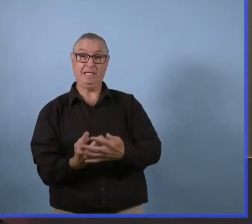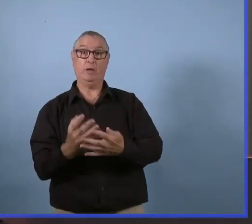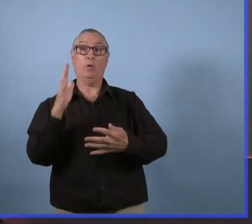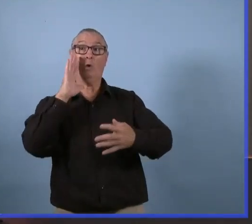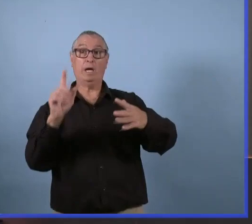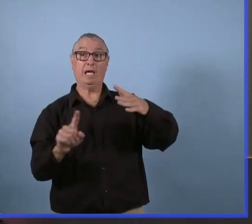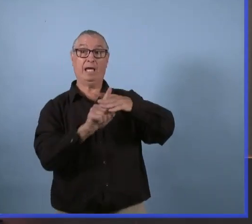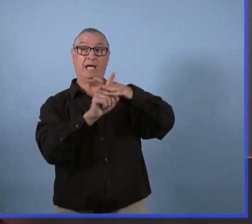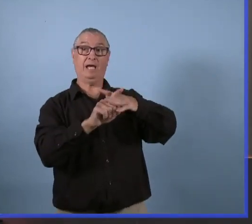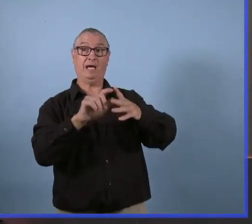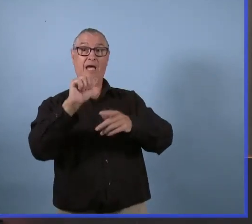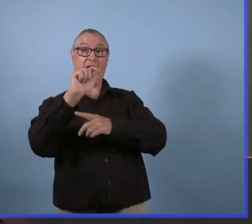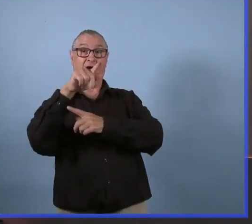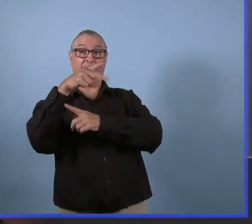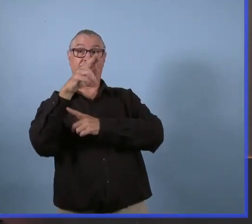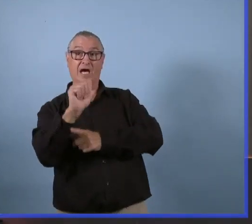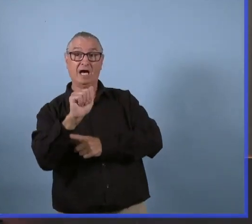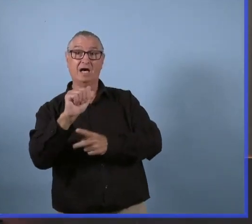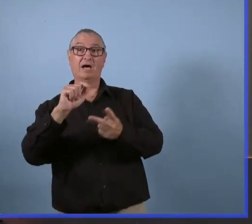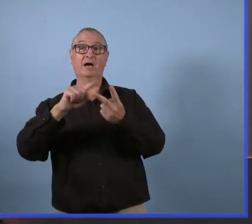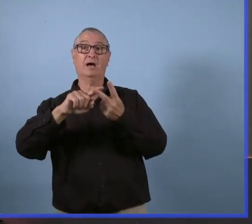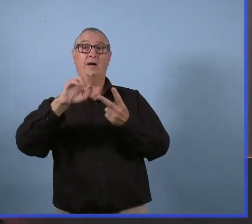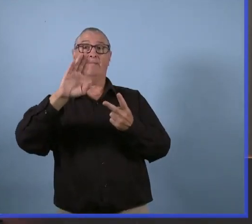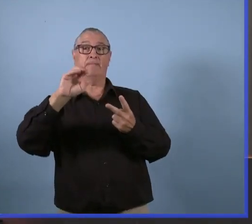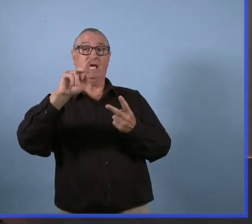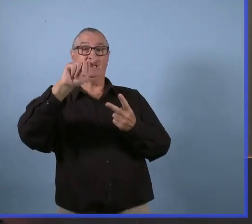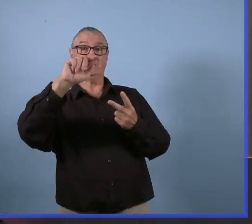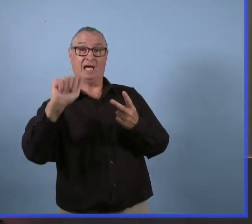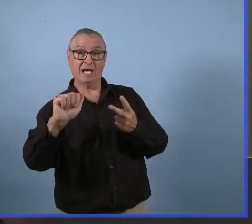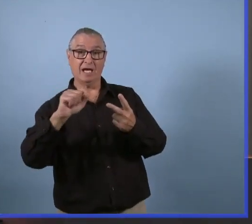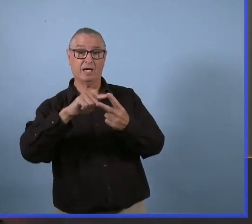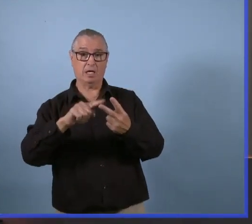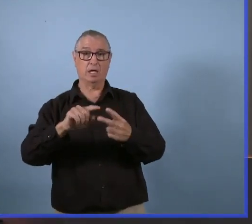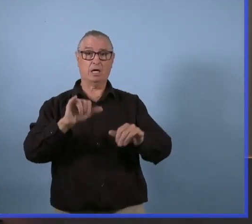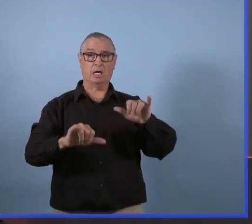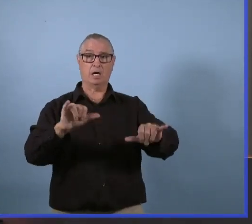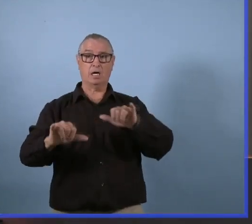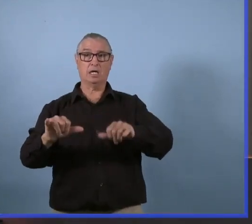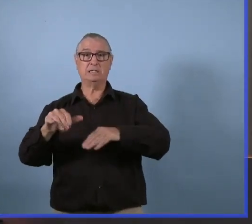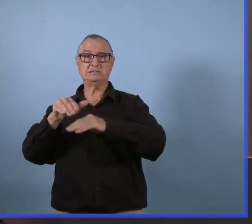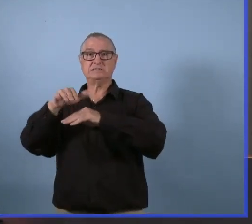une évaluation qui est faite. si quelque chose